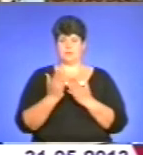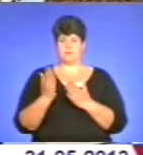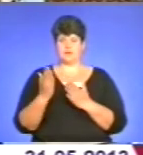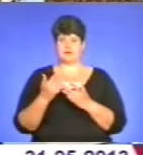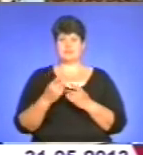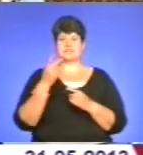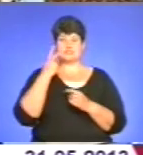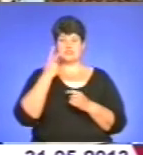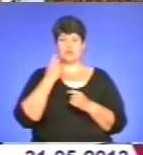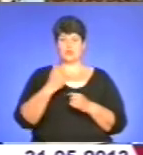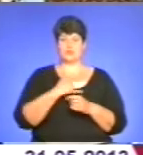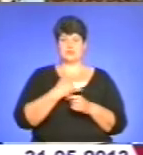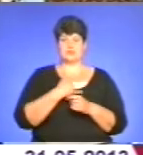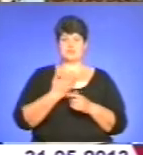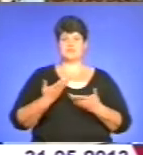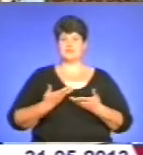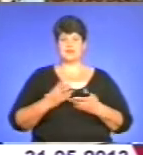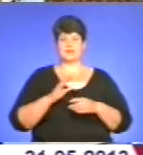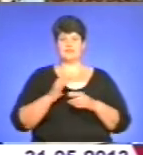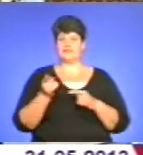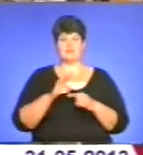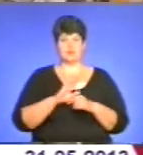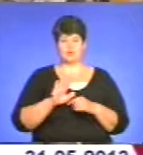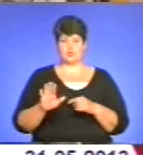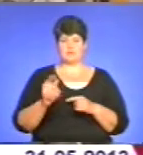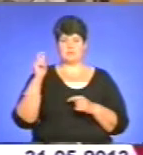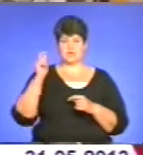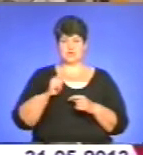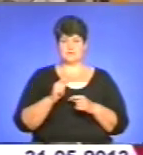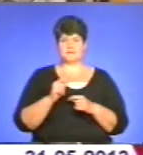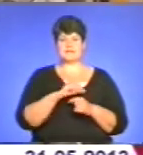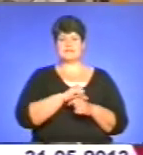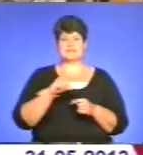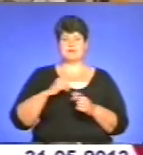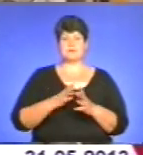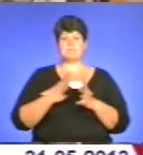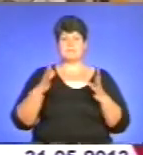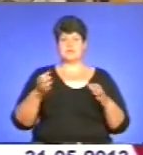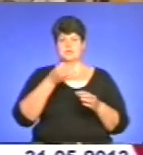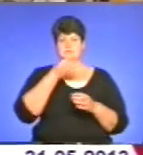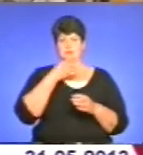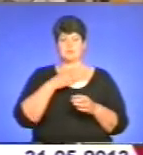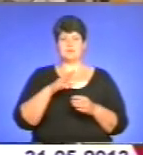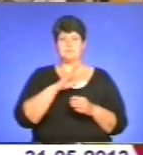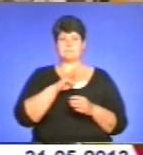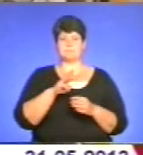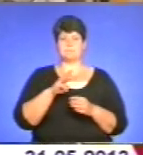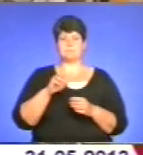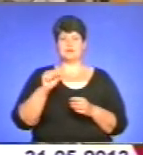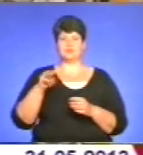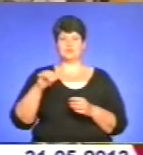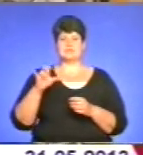Він завжди у нас, хоч він не живе в Тернополі, він доїжджає. Найбільше сподобалась книга «Матюсові пригоди», що там дуже